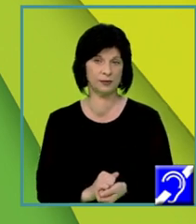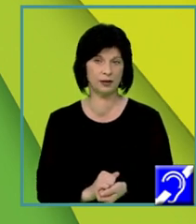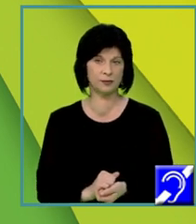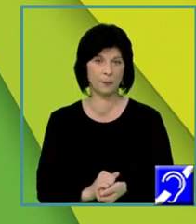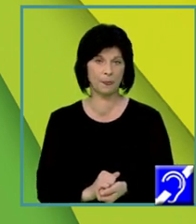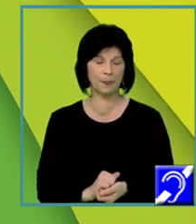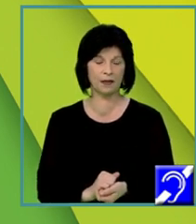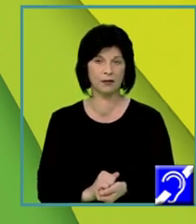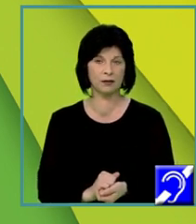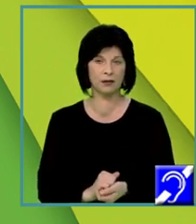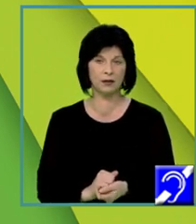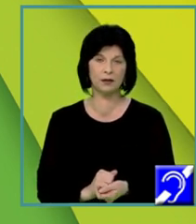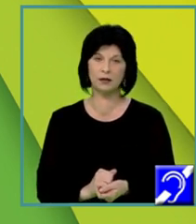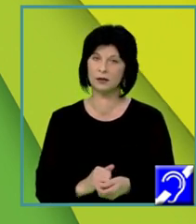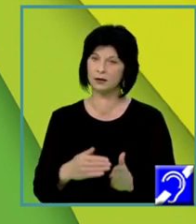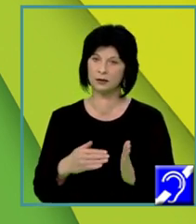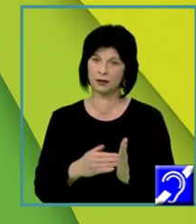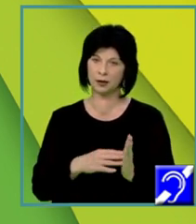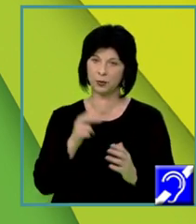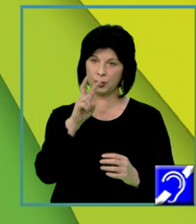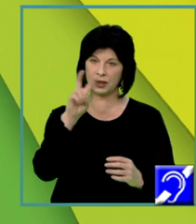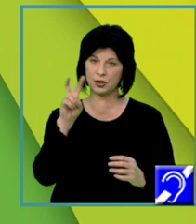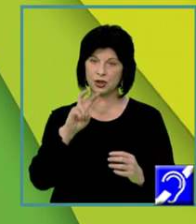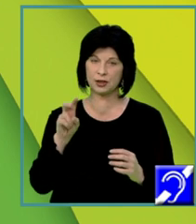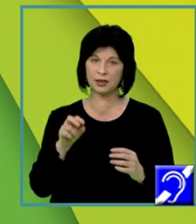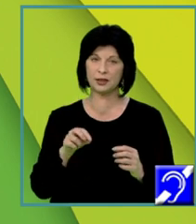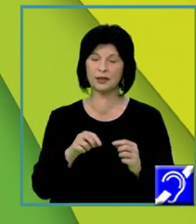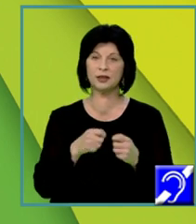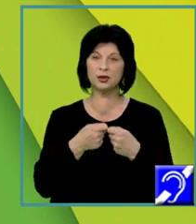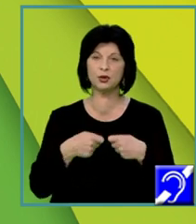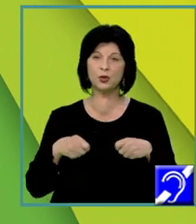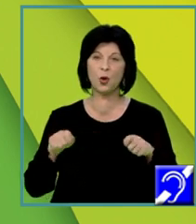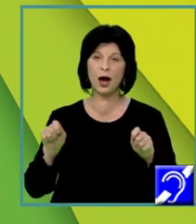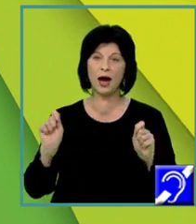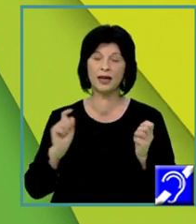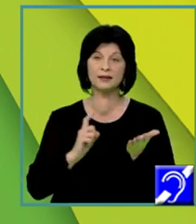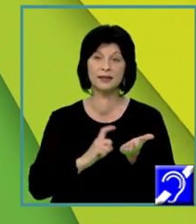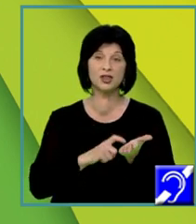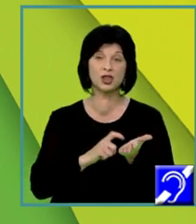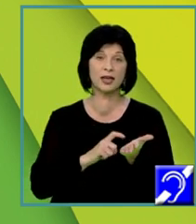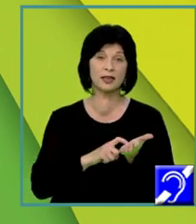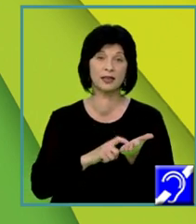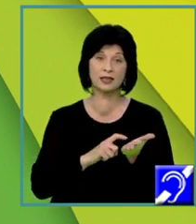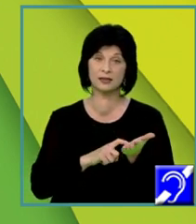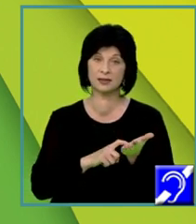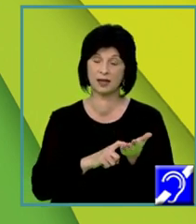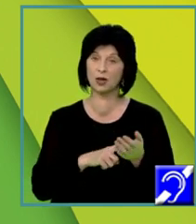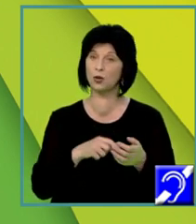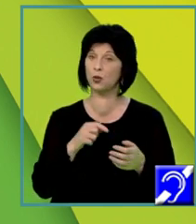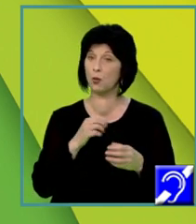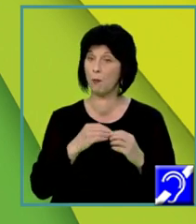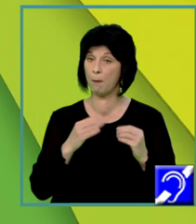pierdeți din vedere exact cheia ei, exact esența. De aceea, citirea cu atenție a cerinței